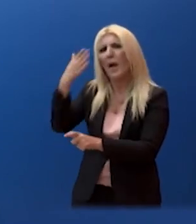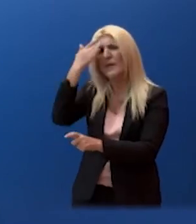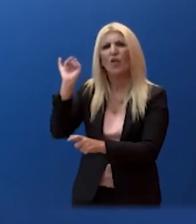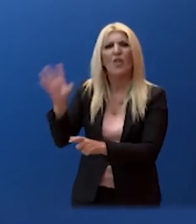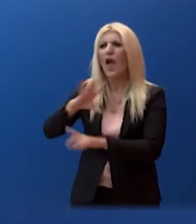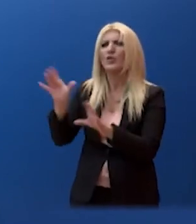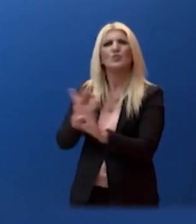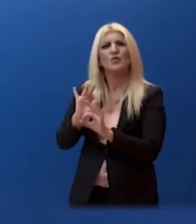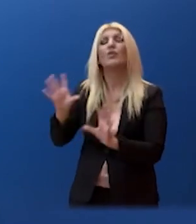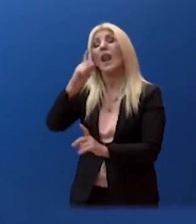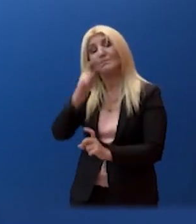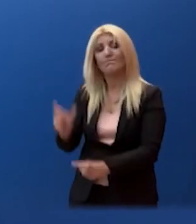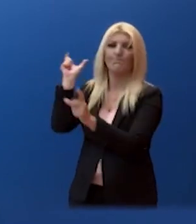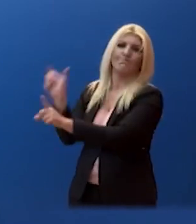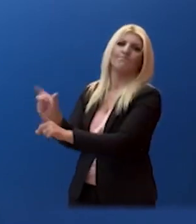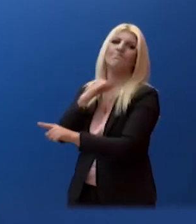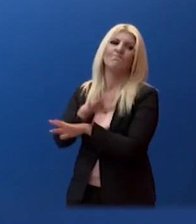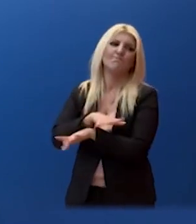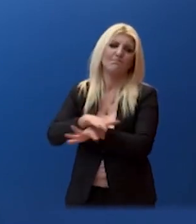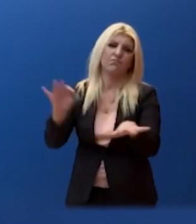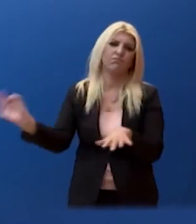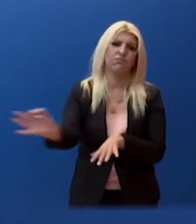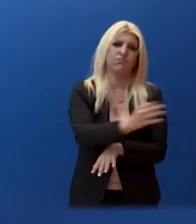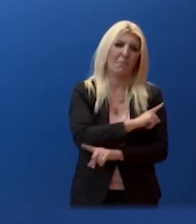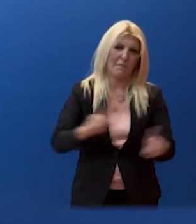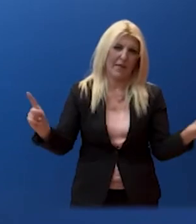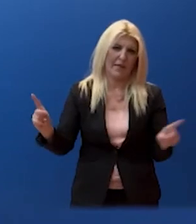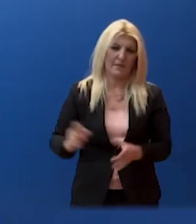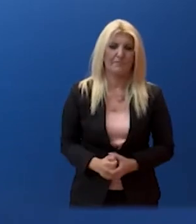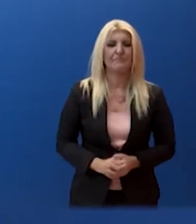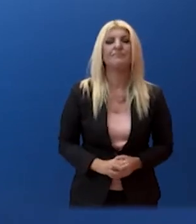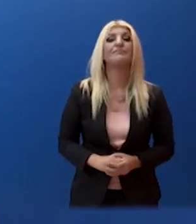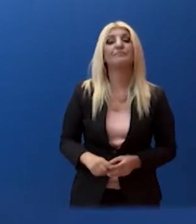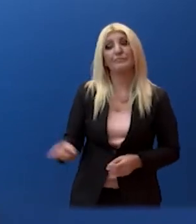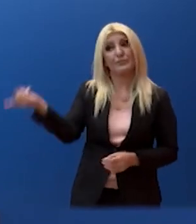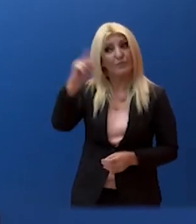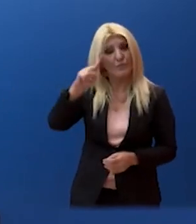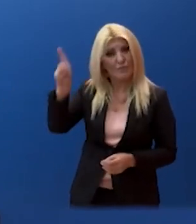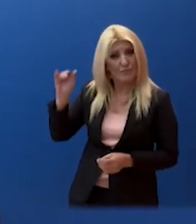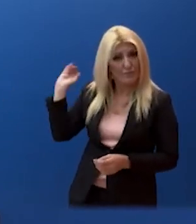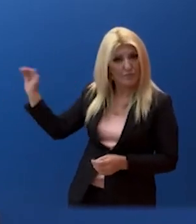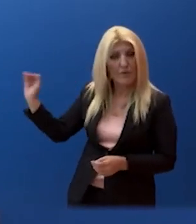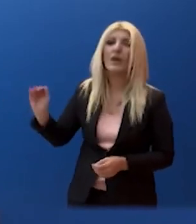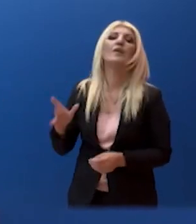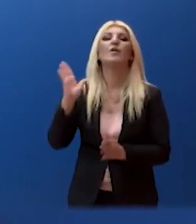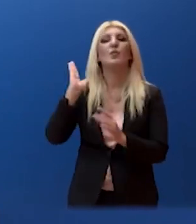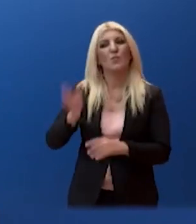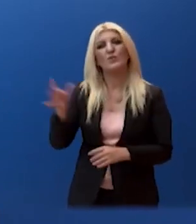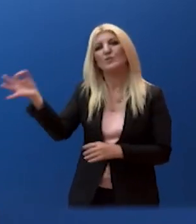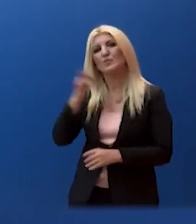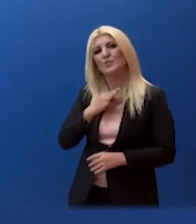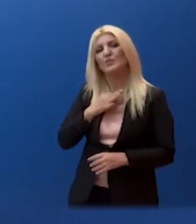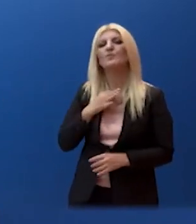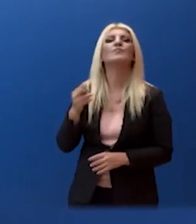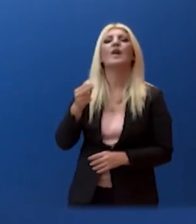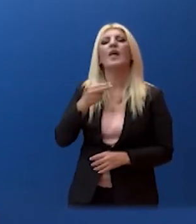Παρακαλώ. Κύριε Πρόσωπε, μπορείτε να μας πείτε κάποιες λεπτομέρειες για την χθεσινή συνάντηση του κύριου Μητσοτάκη με